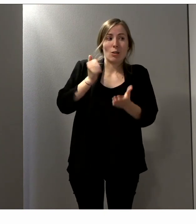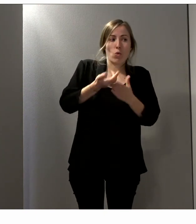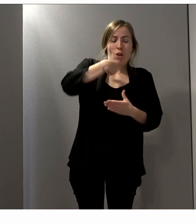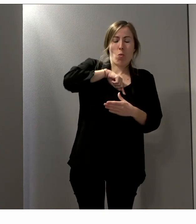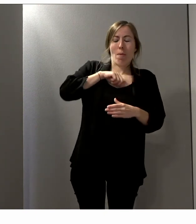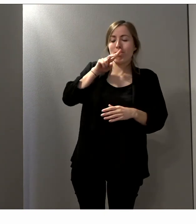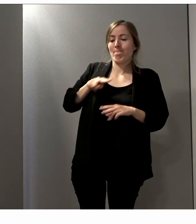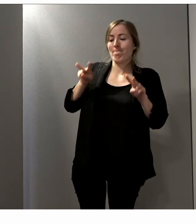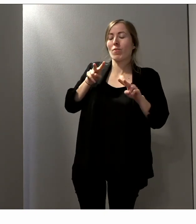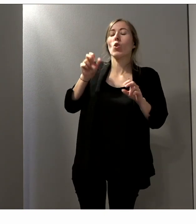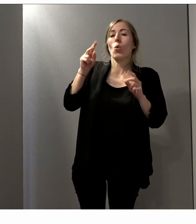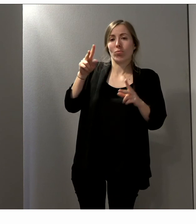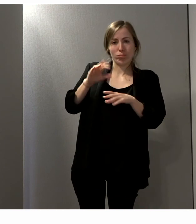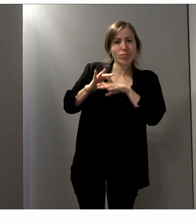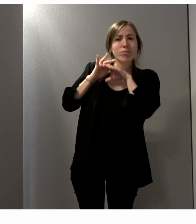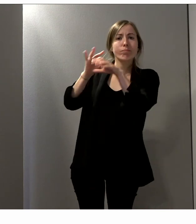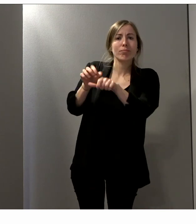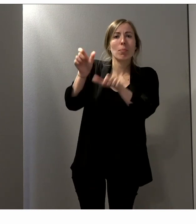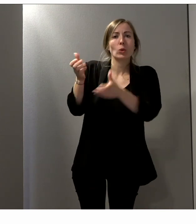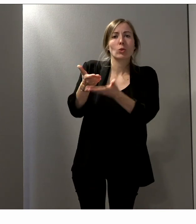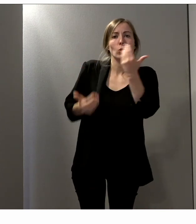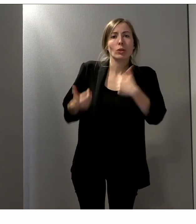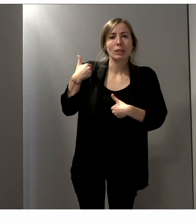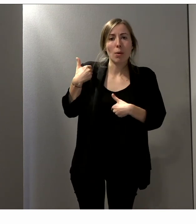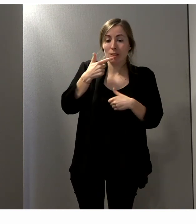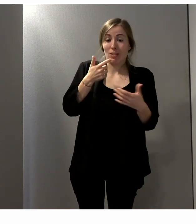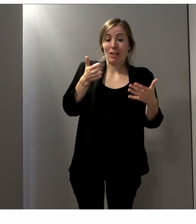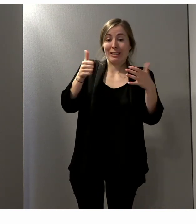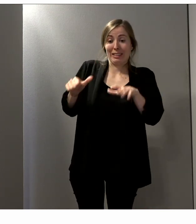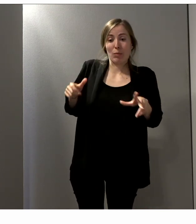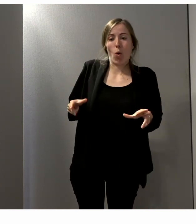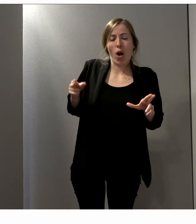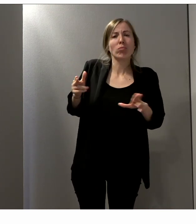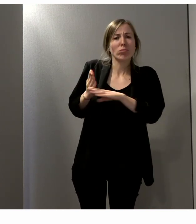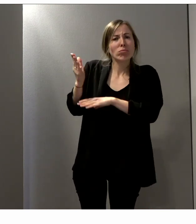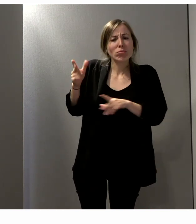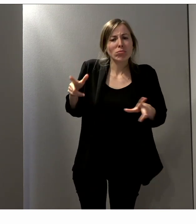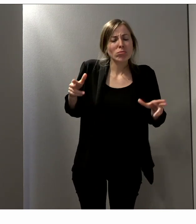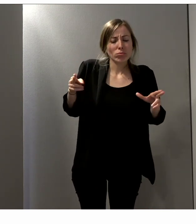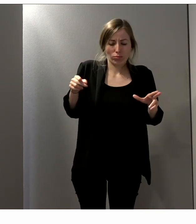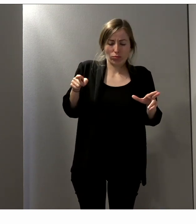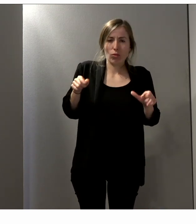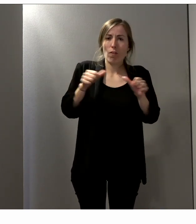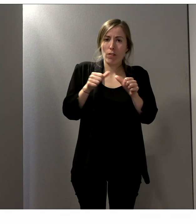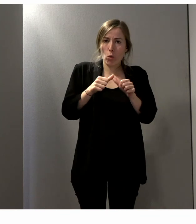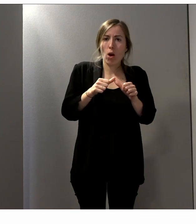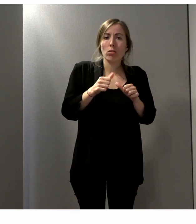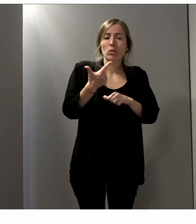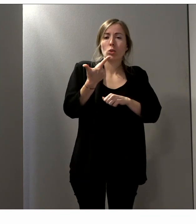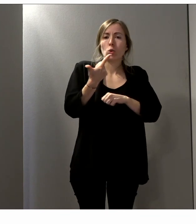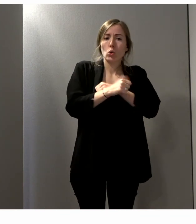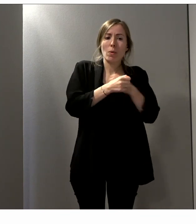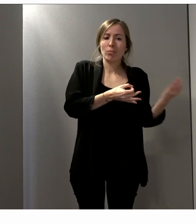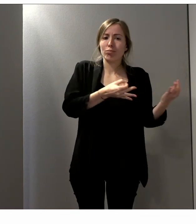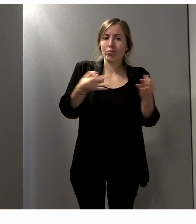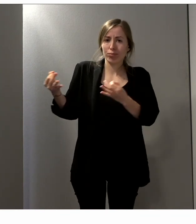'accompagner les personnes en situation de handicap. Donc, pendant plus de six mois, on a réuni tous les 15 jours